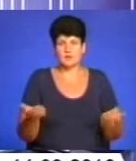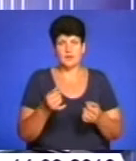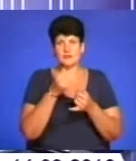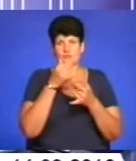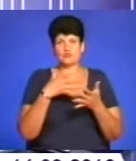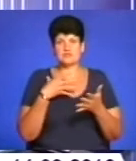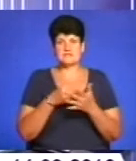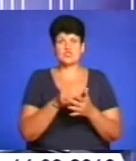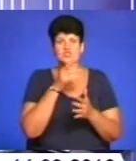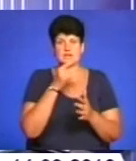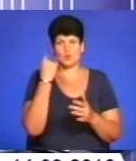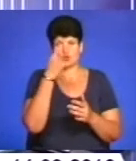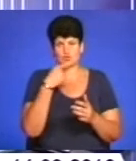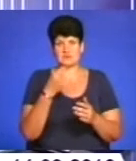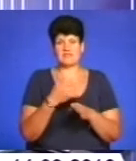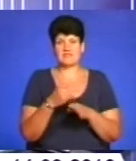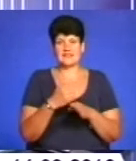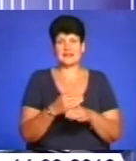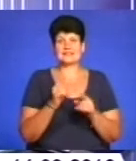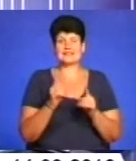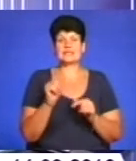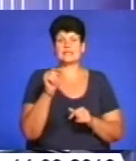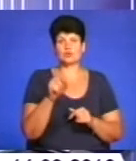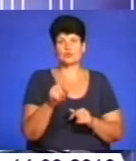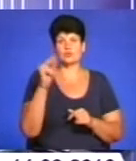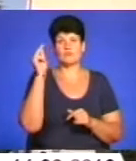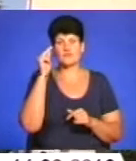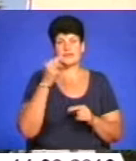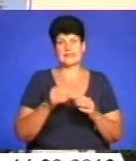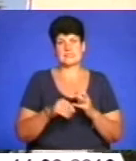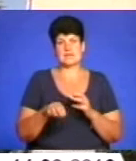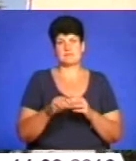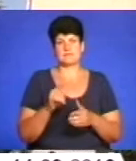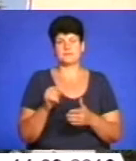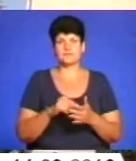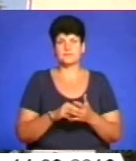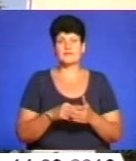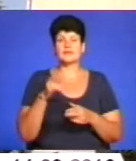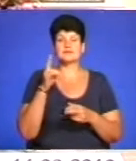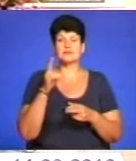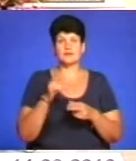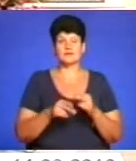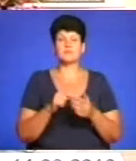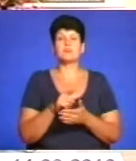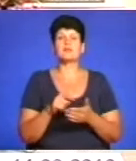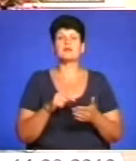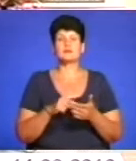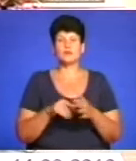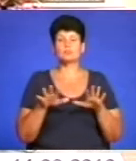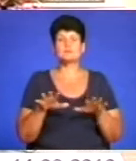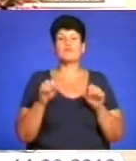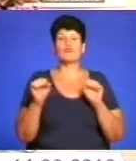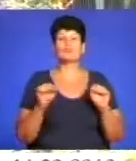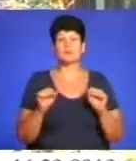своїй час особистої виділяти тільки для того, щоб вивчати всі землі. На завершення сюжету риторичне запитання до місцевої